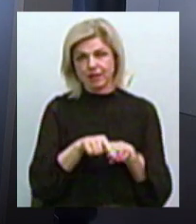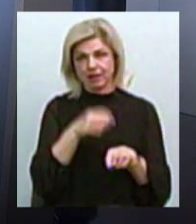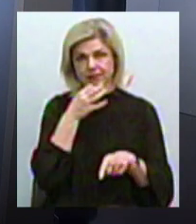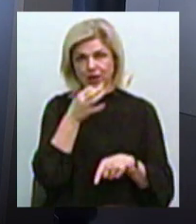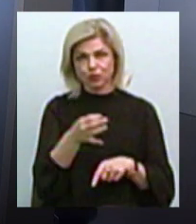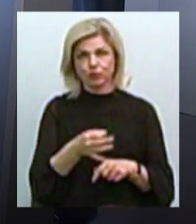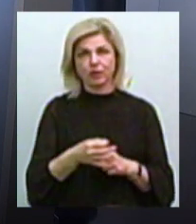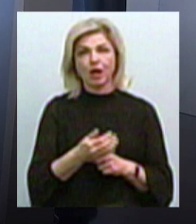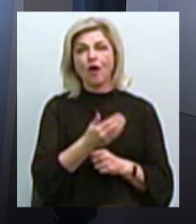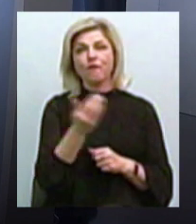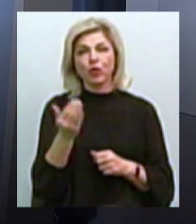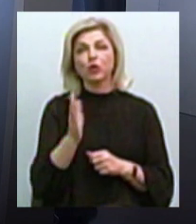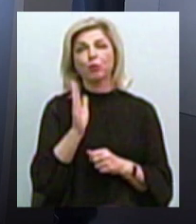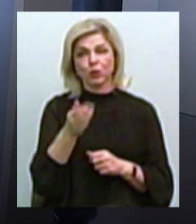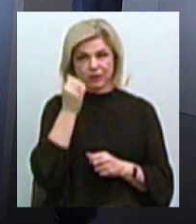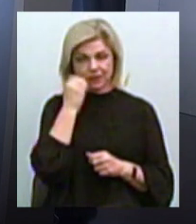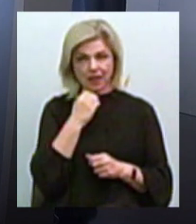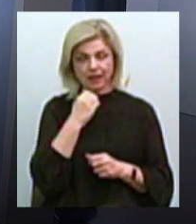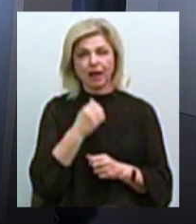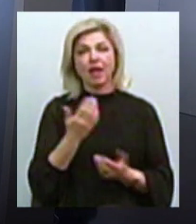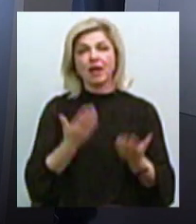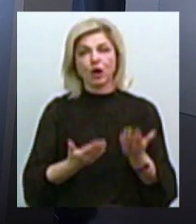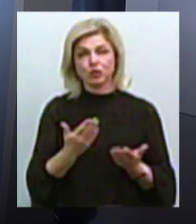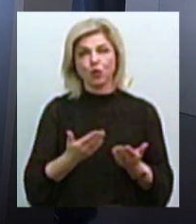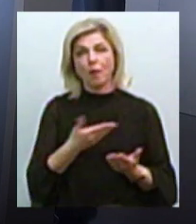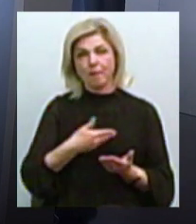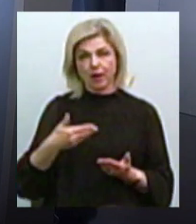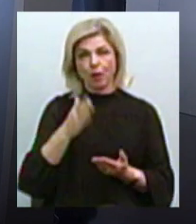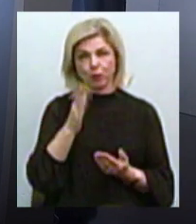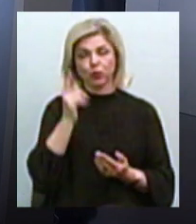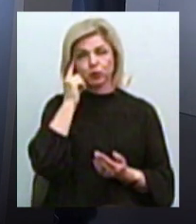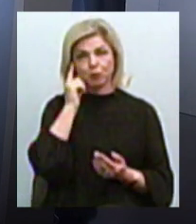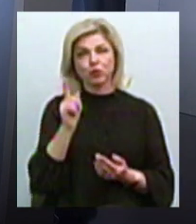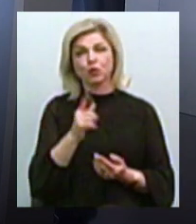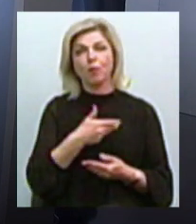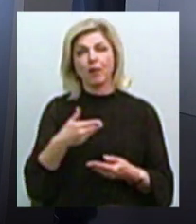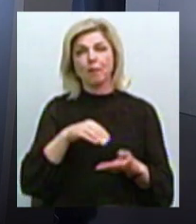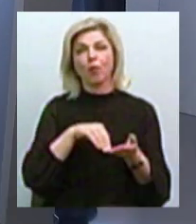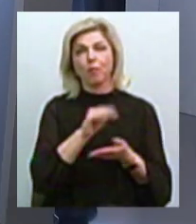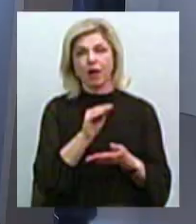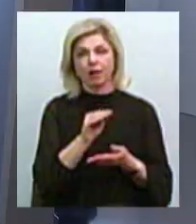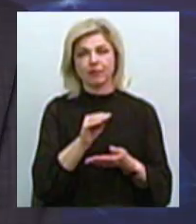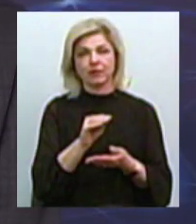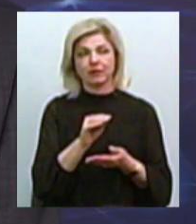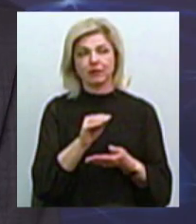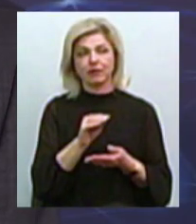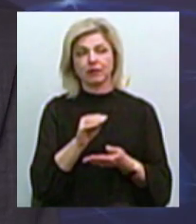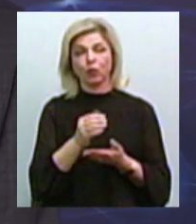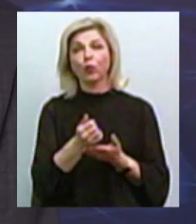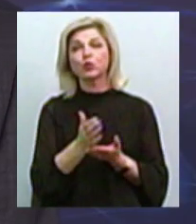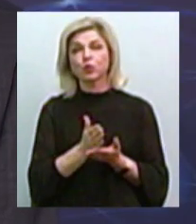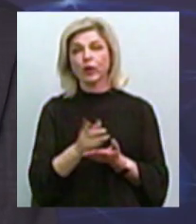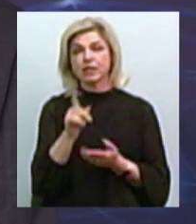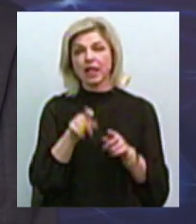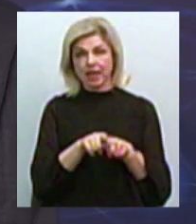вони і будуть старі. Якщо ми будемо думати, що ми покупаємо услуги за такі